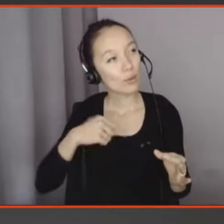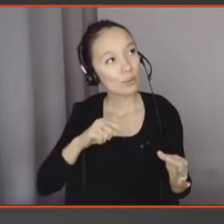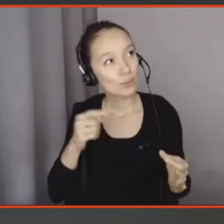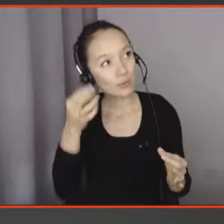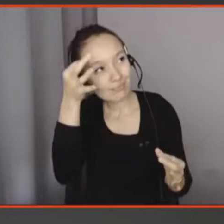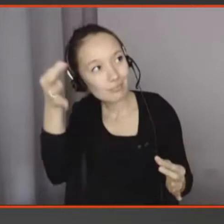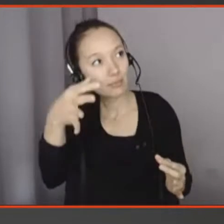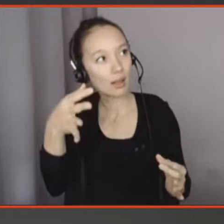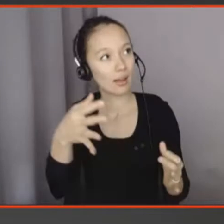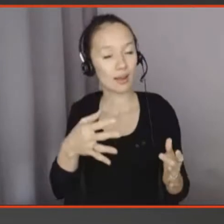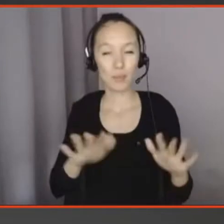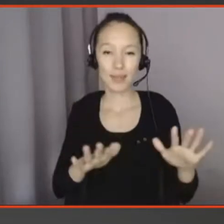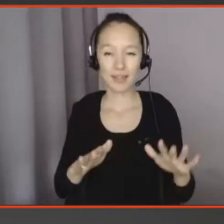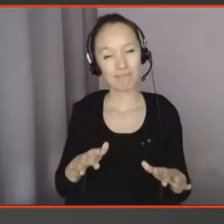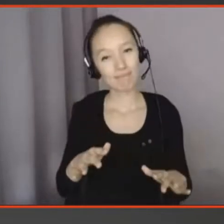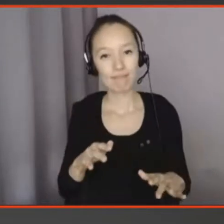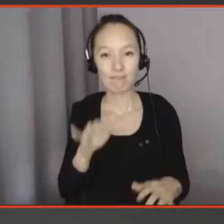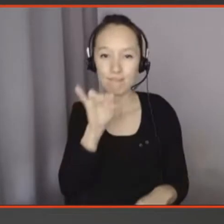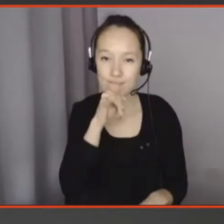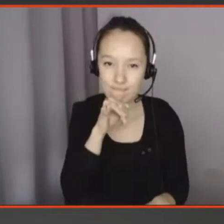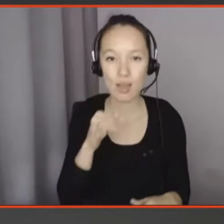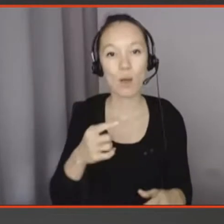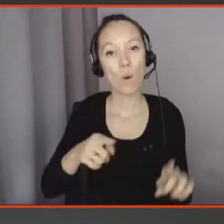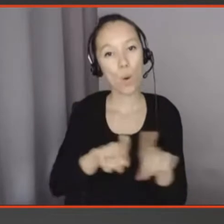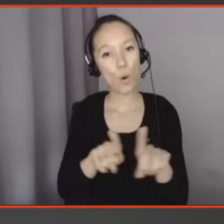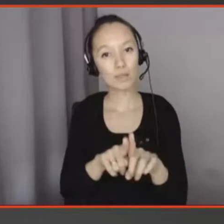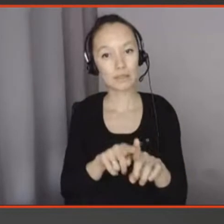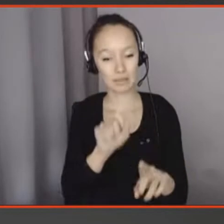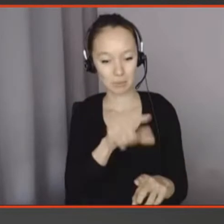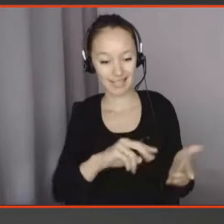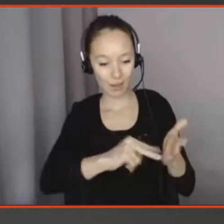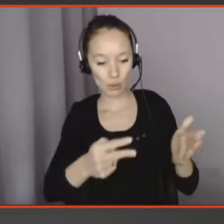chose où on doit s'interroger sur le sens des technologies concrées.